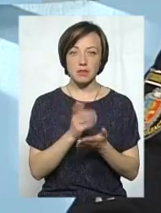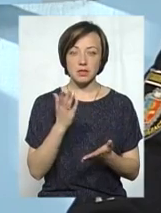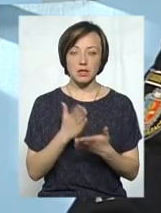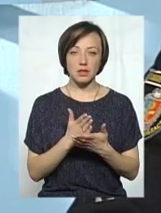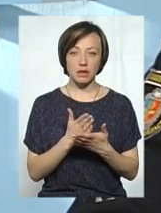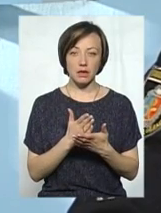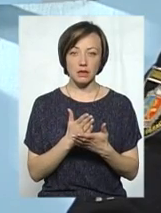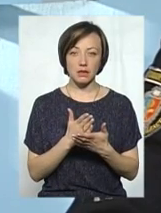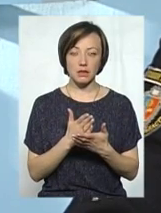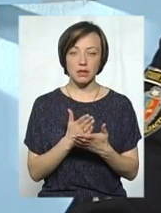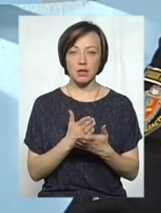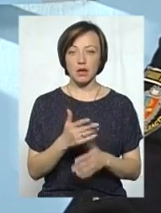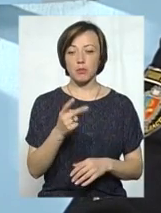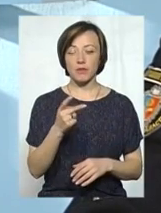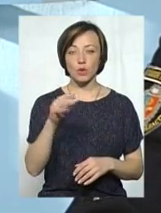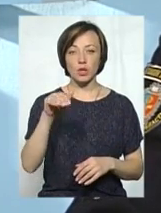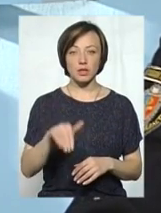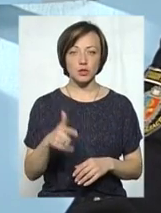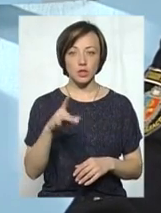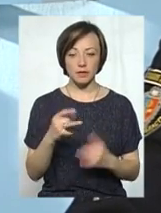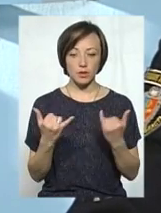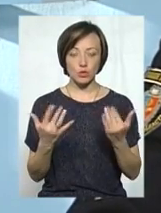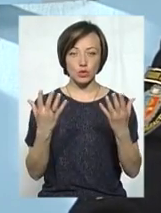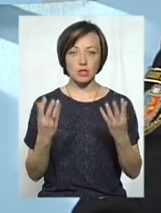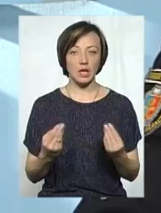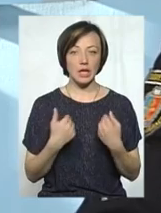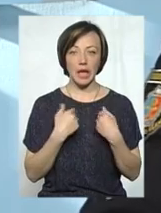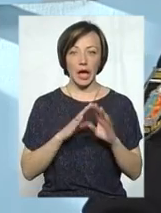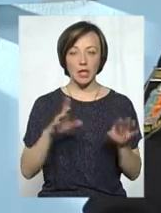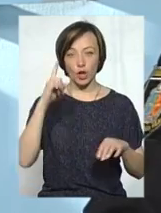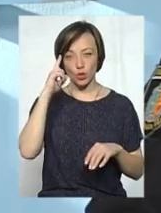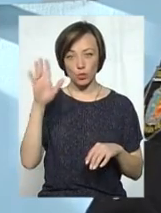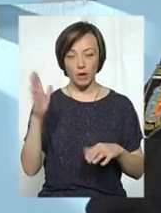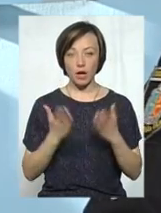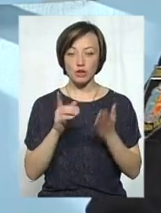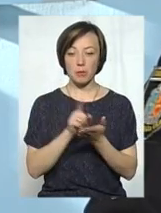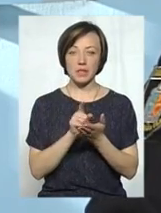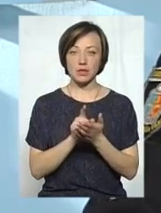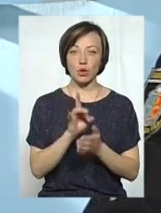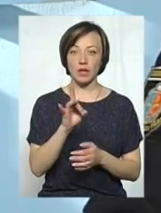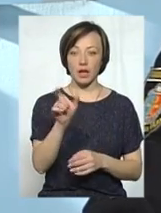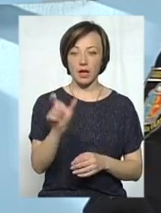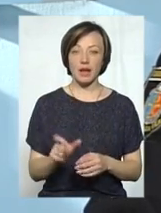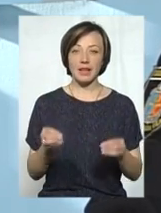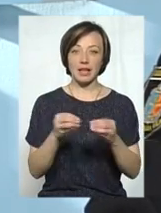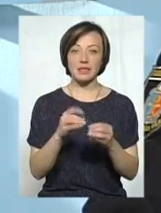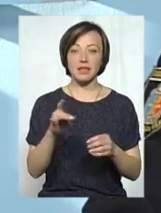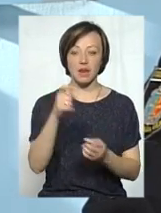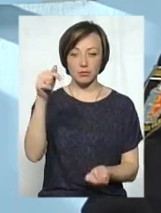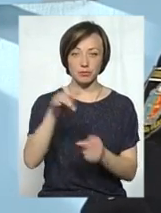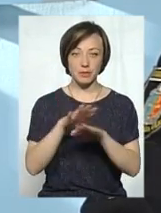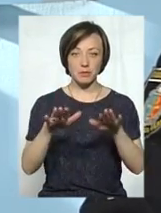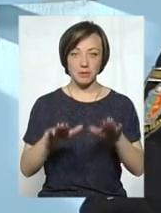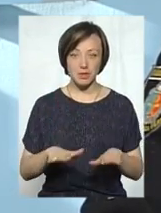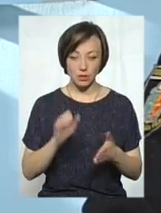біля півтори тисячі гривень, на сьогоднішній день я не думаю, що якщо пенсіонер перейшов 10 раз дорогу не встановлено в місці,